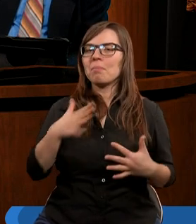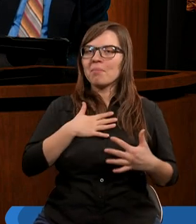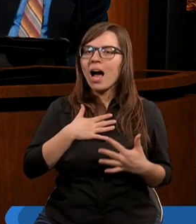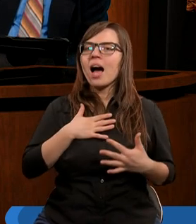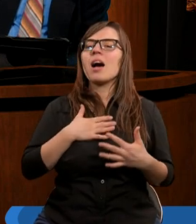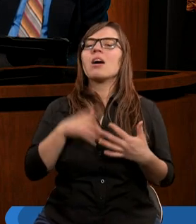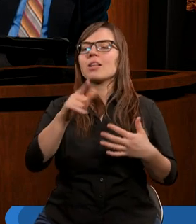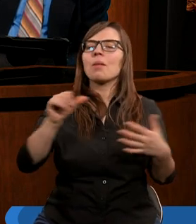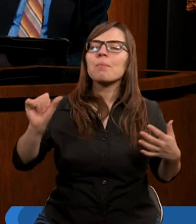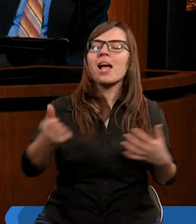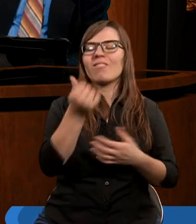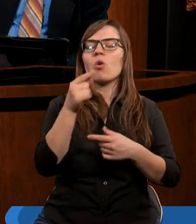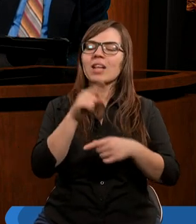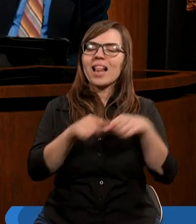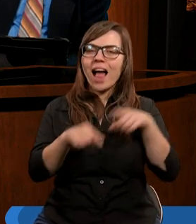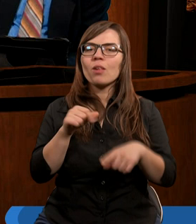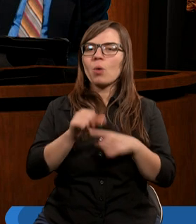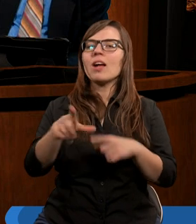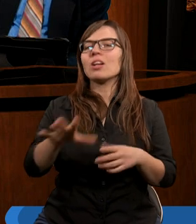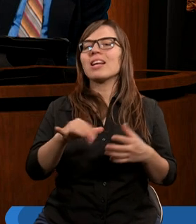będzie i to jest ta pierwotna natura.